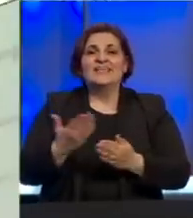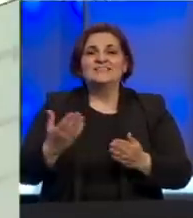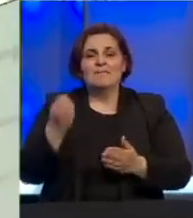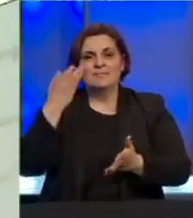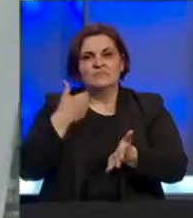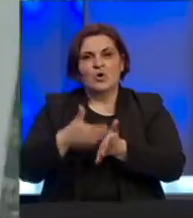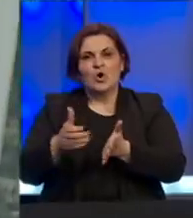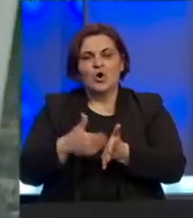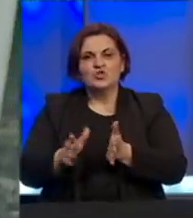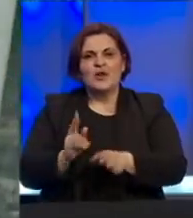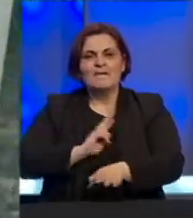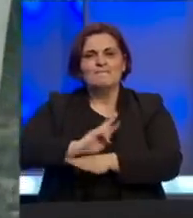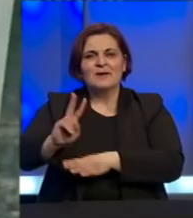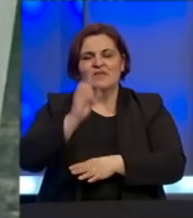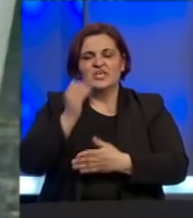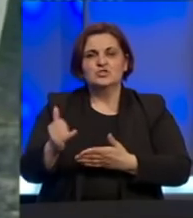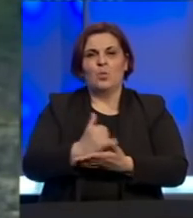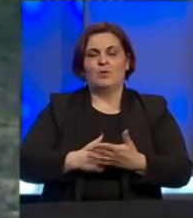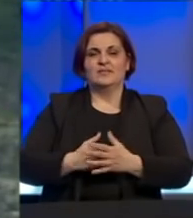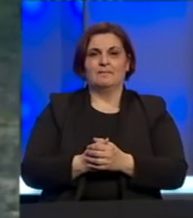trošenje, prijevare i zlouporabe.